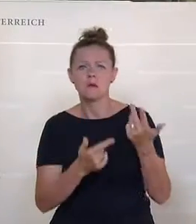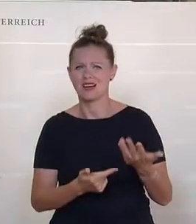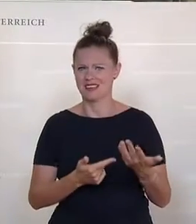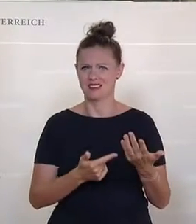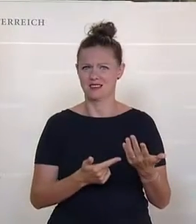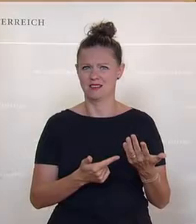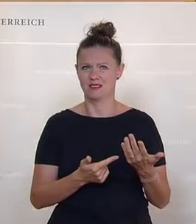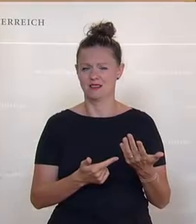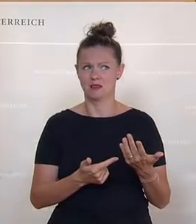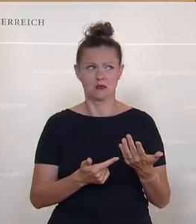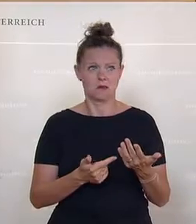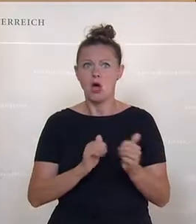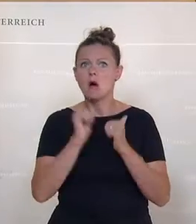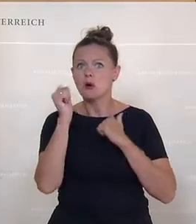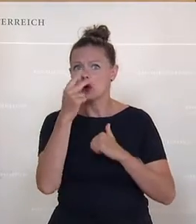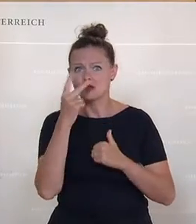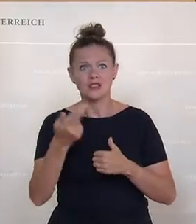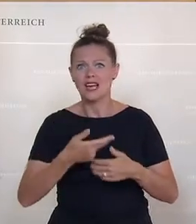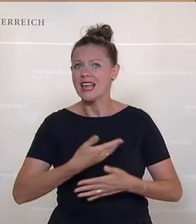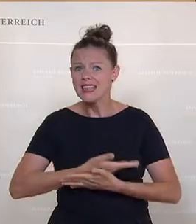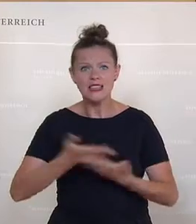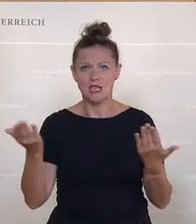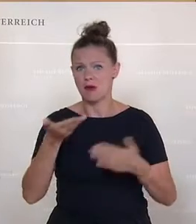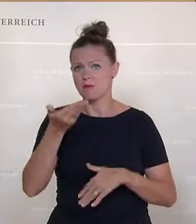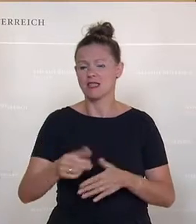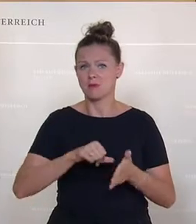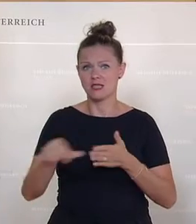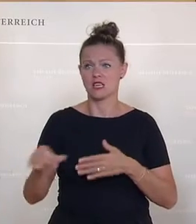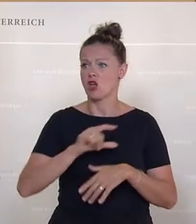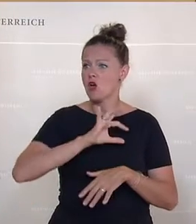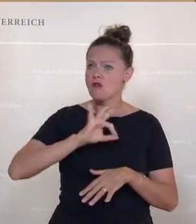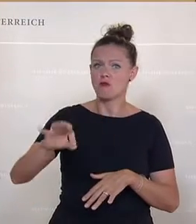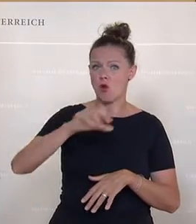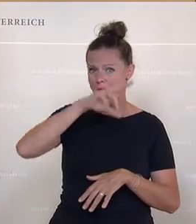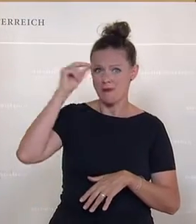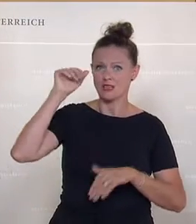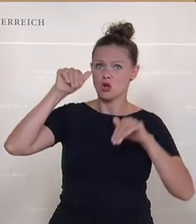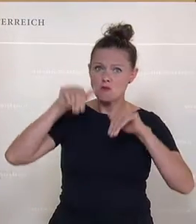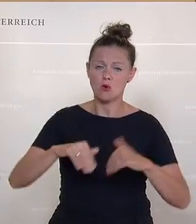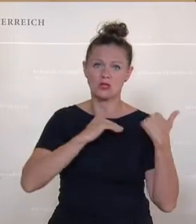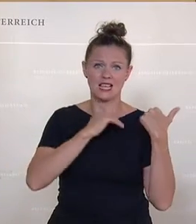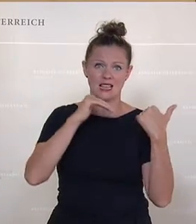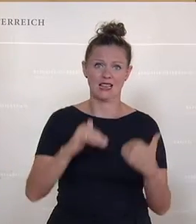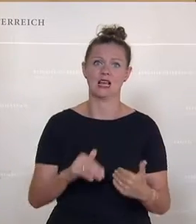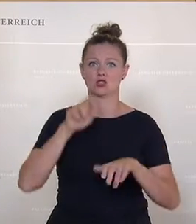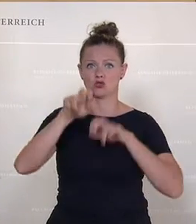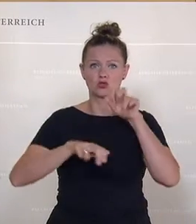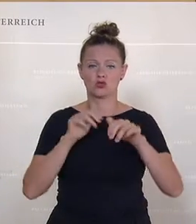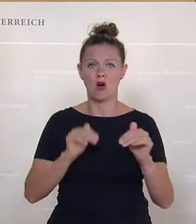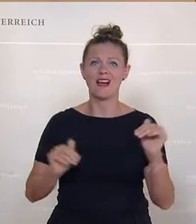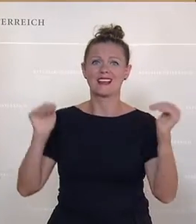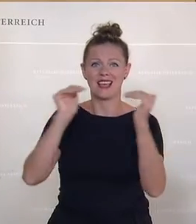Prognose zahlt eine Miete. Wir müssen die Menschen entlasten. Und wir müssen für Steuergerechtigkeit sorgen in diesem Land, meine Damen und Herren.